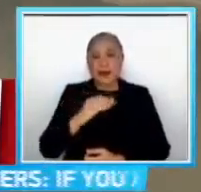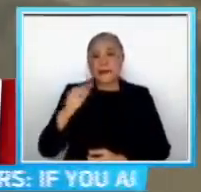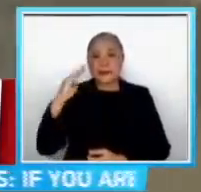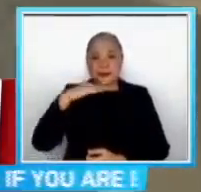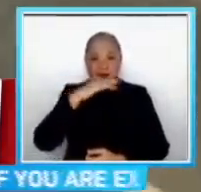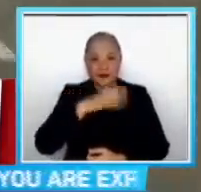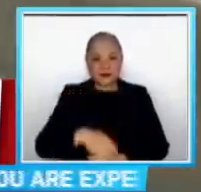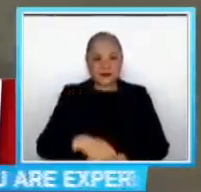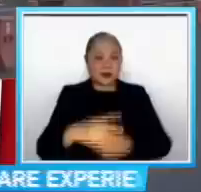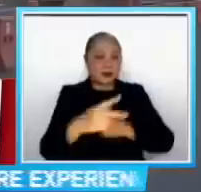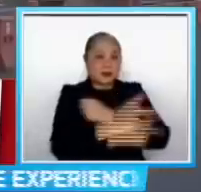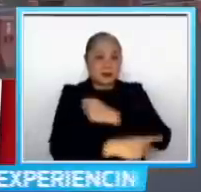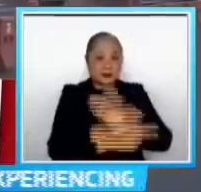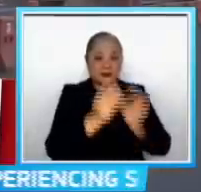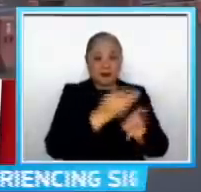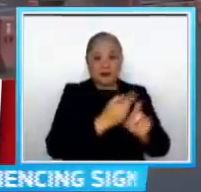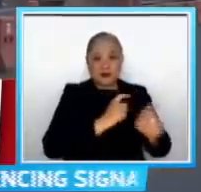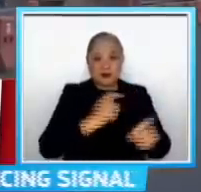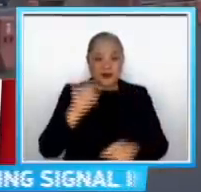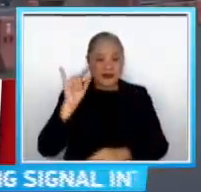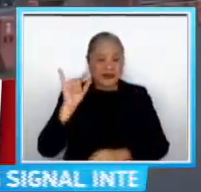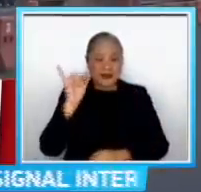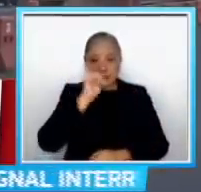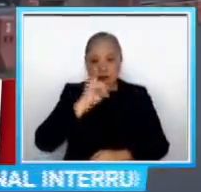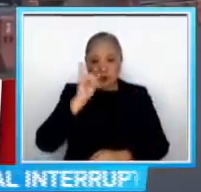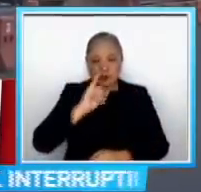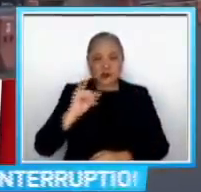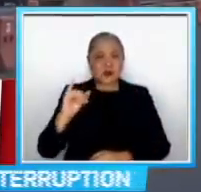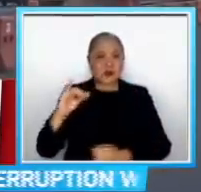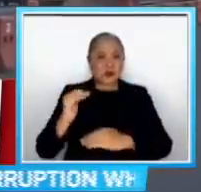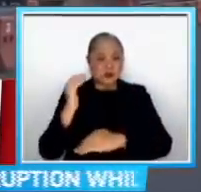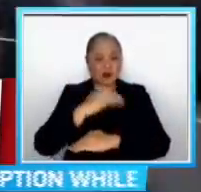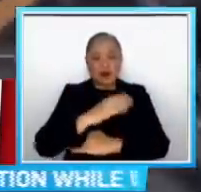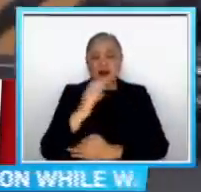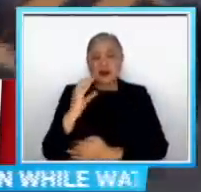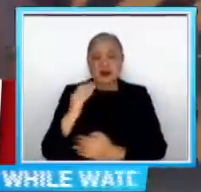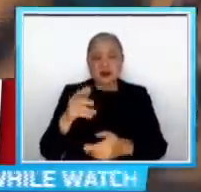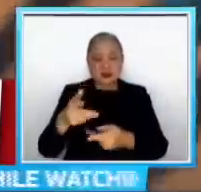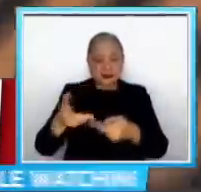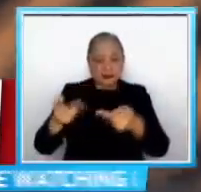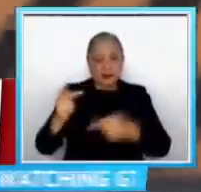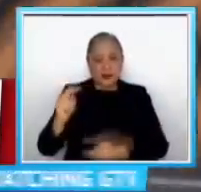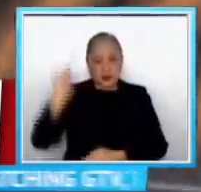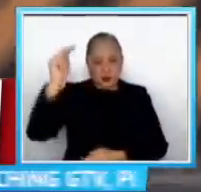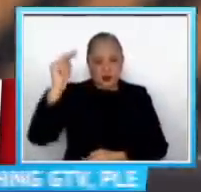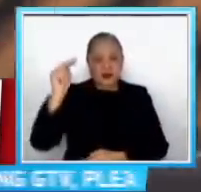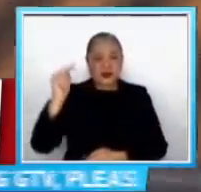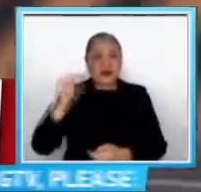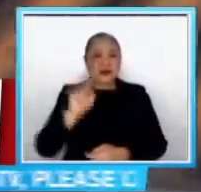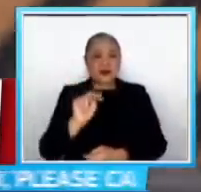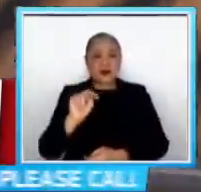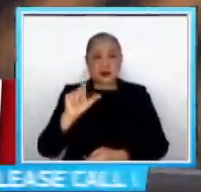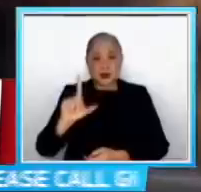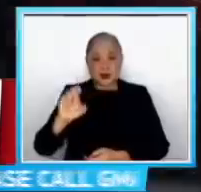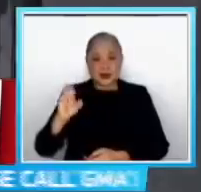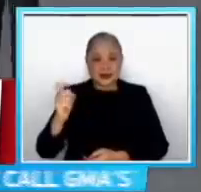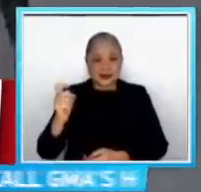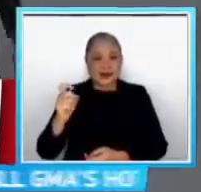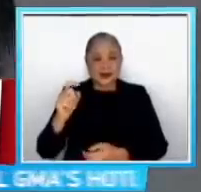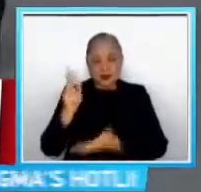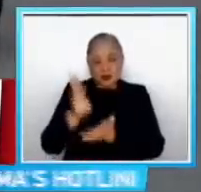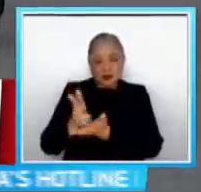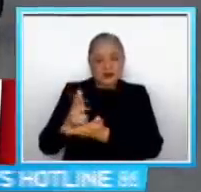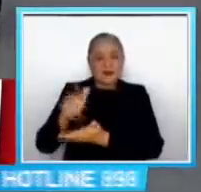Ilocos, Cagayan Valley at Cordillera Regions Sa NLET o North Luzon Express Terminal naman ang endpoint